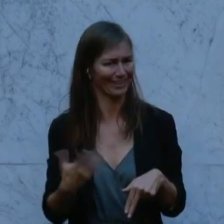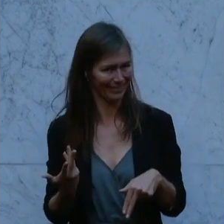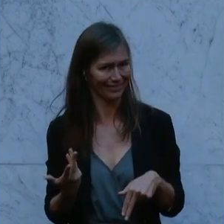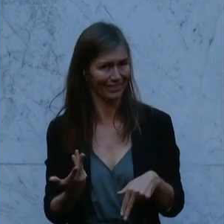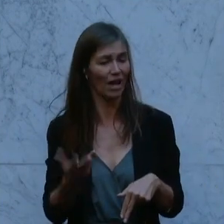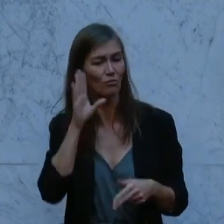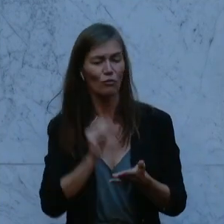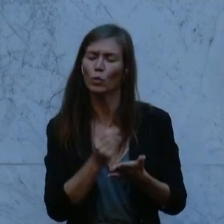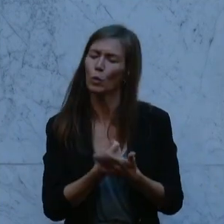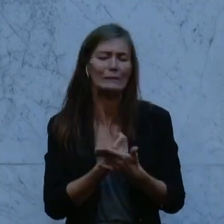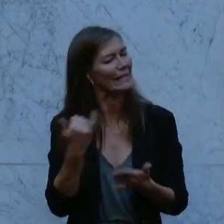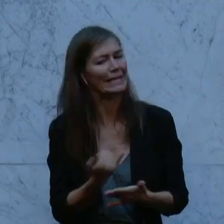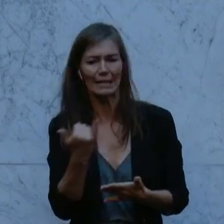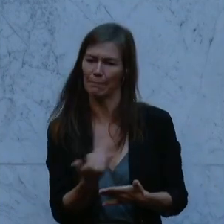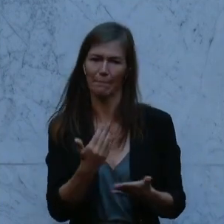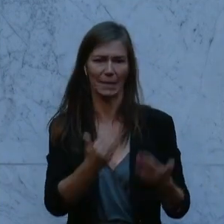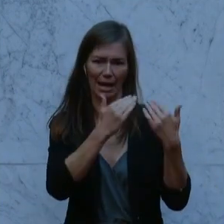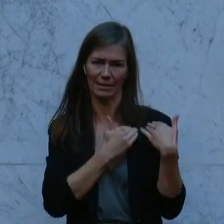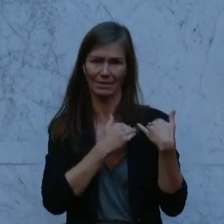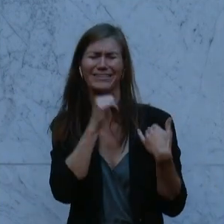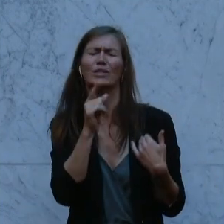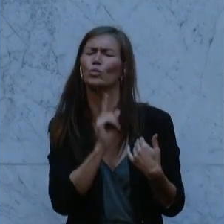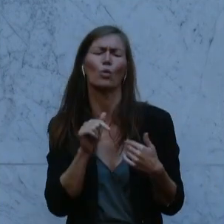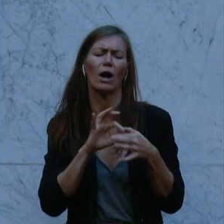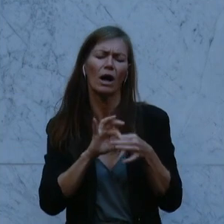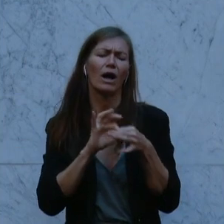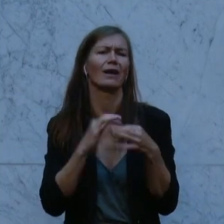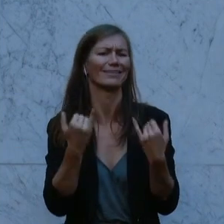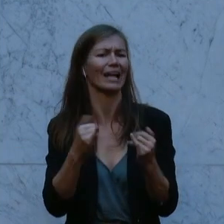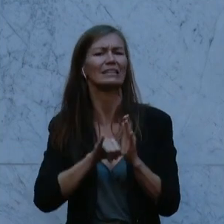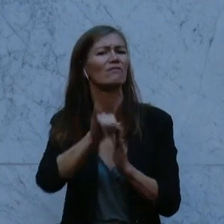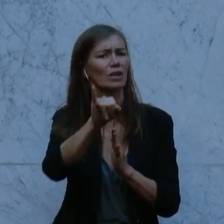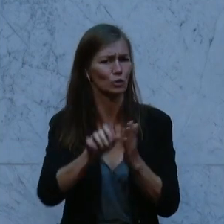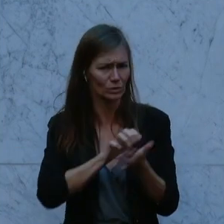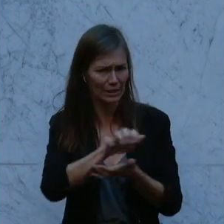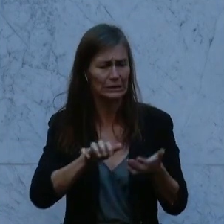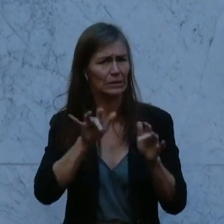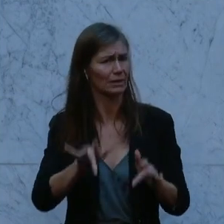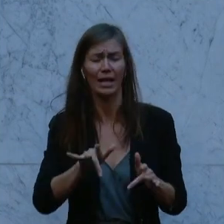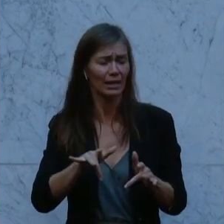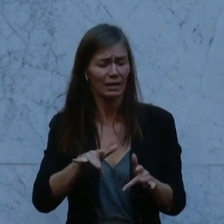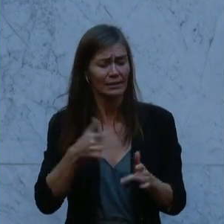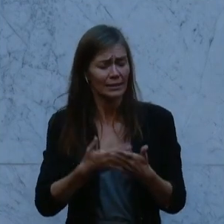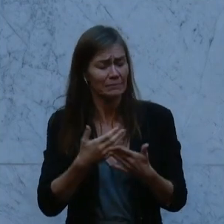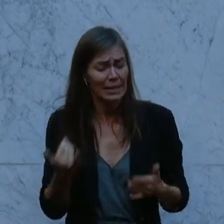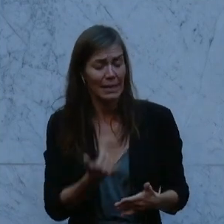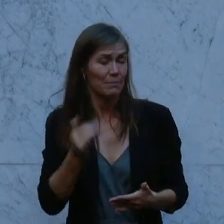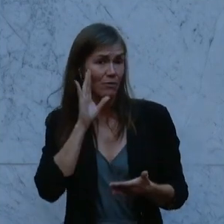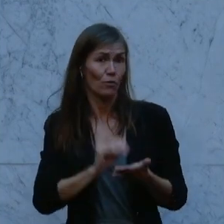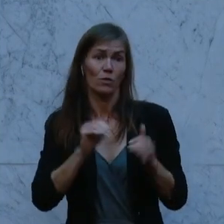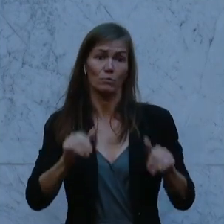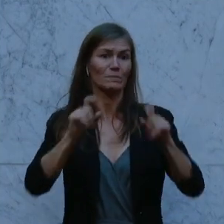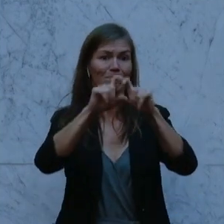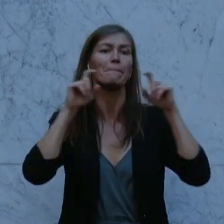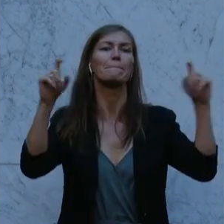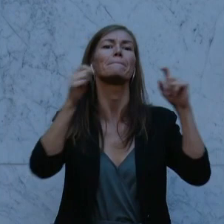Wohnkosten eine riesige Belastung für viele Menschen, die in unserem Land leben. Und deshalb muss leistbares Wohnen oberste politische Priorität sein. Und